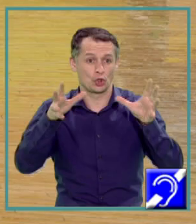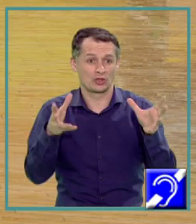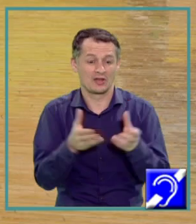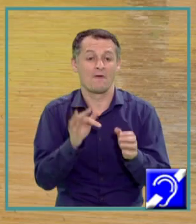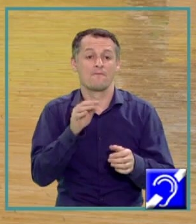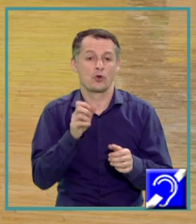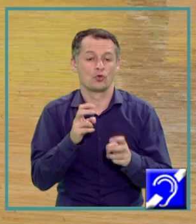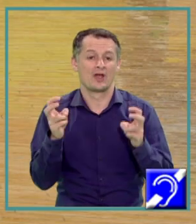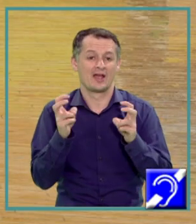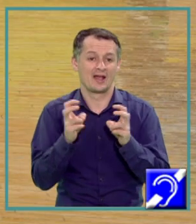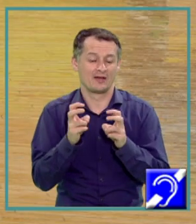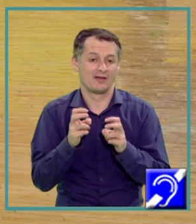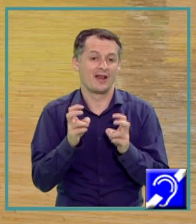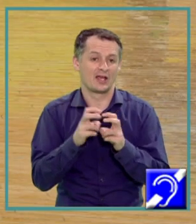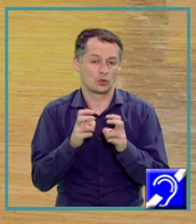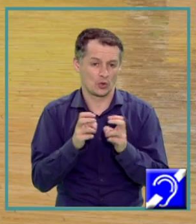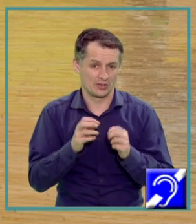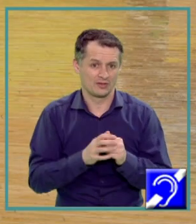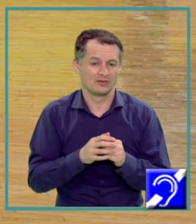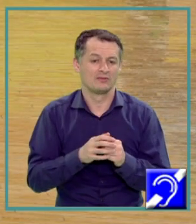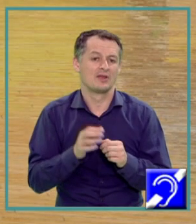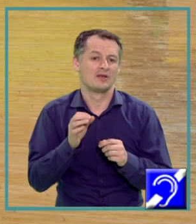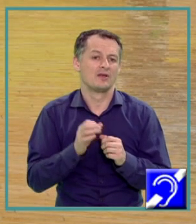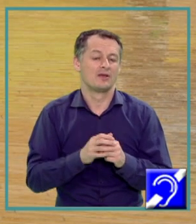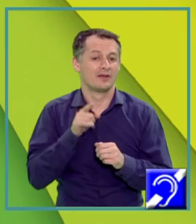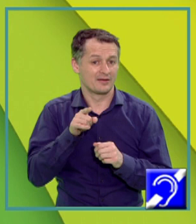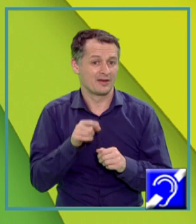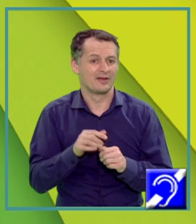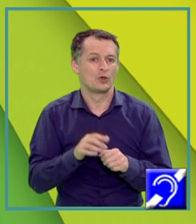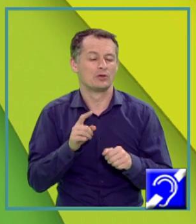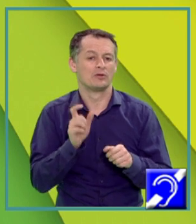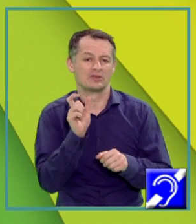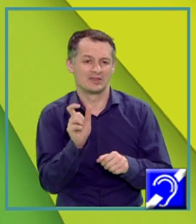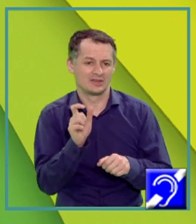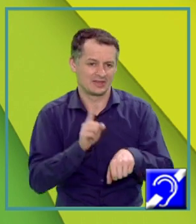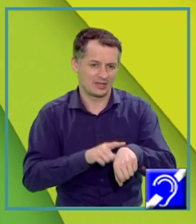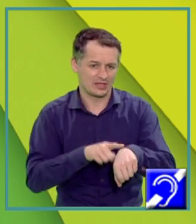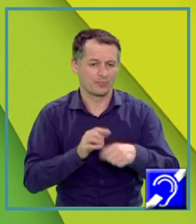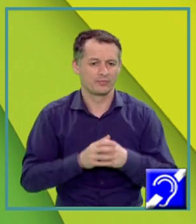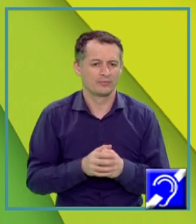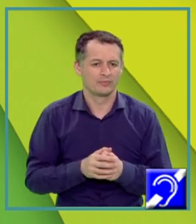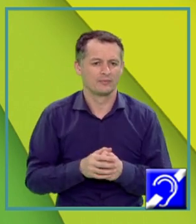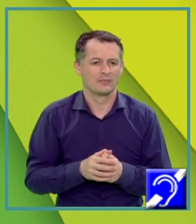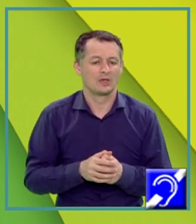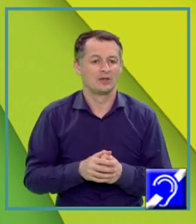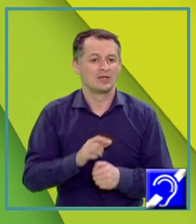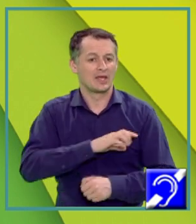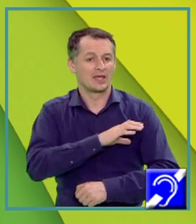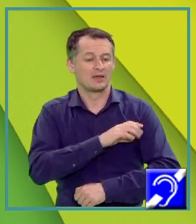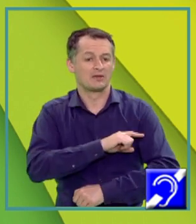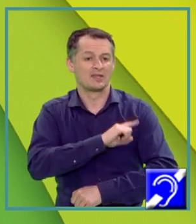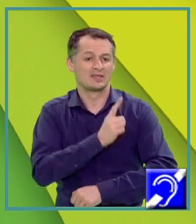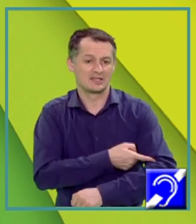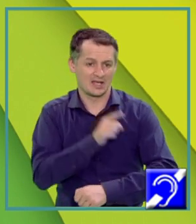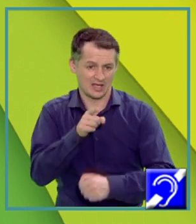fotoelectroni emiși de catod în unitatea de timp. Deci, intensitatea curentului de saturație este